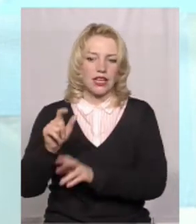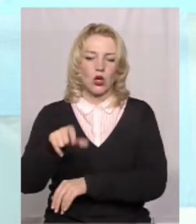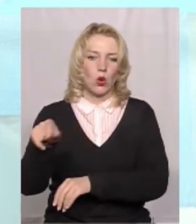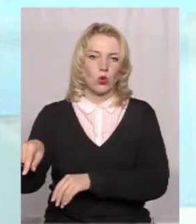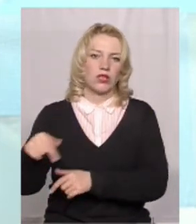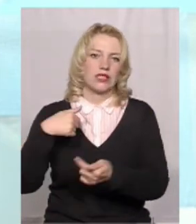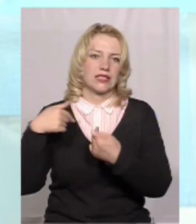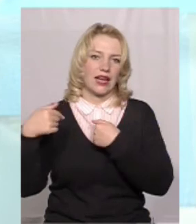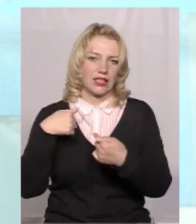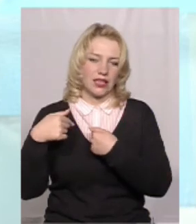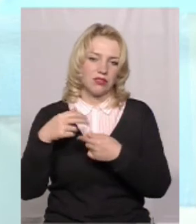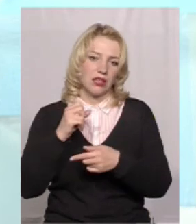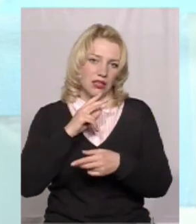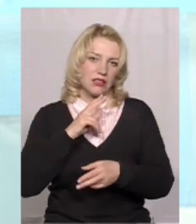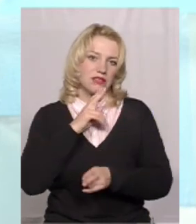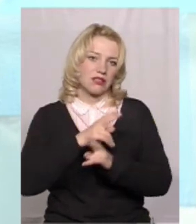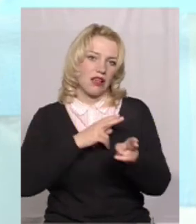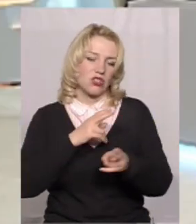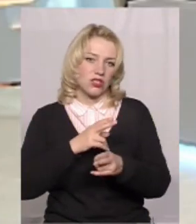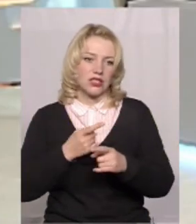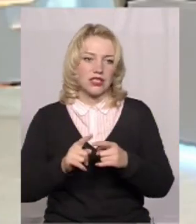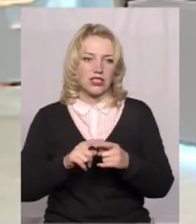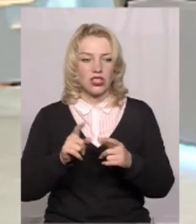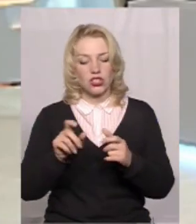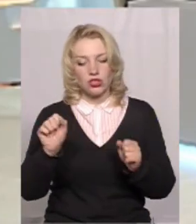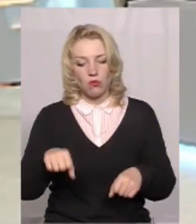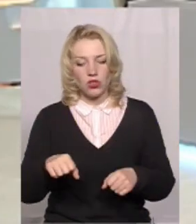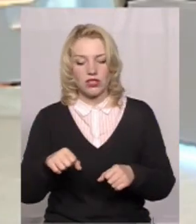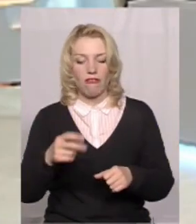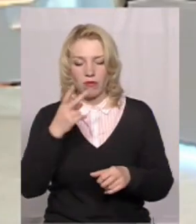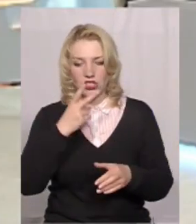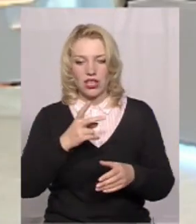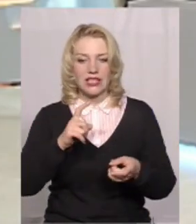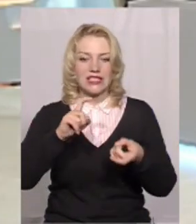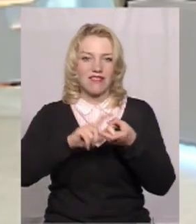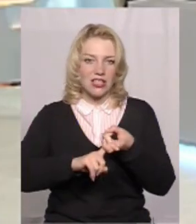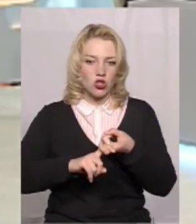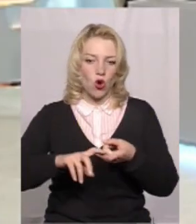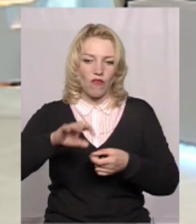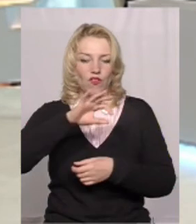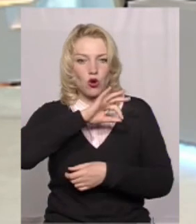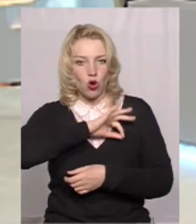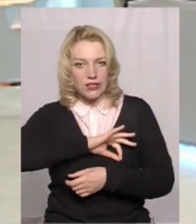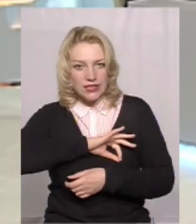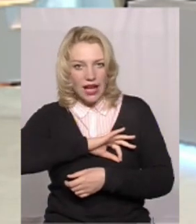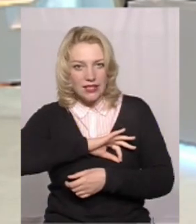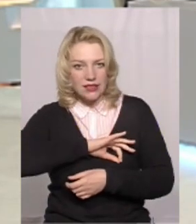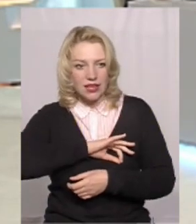потім відповідно скарги і так далі. І можна вбачати зв'язок використання якихось